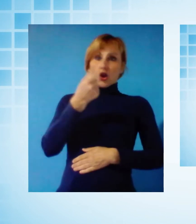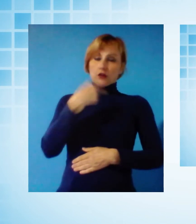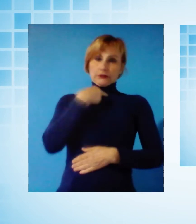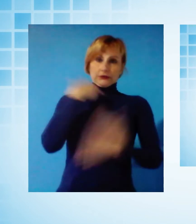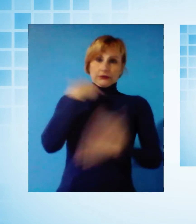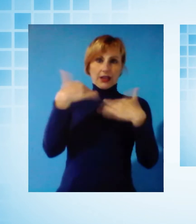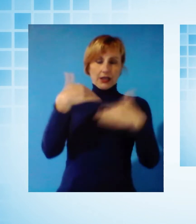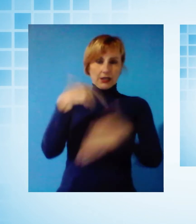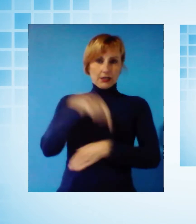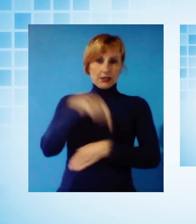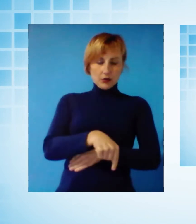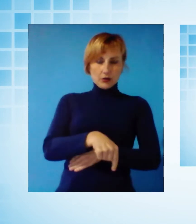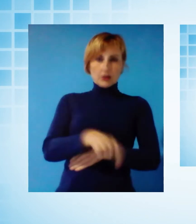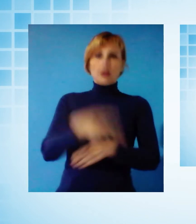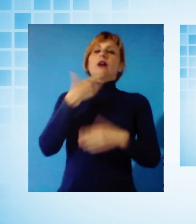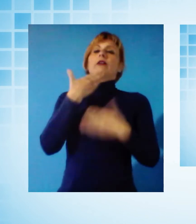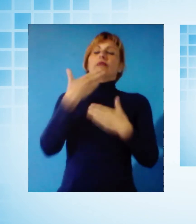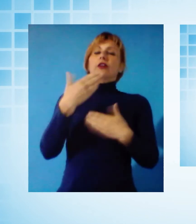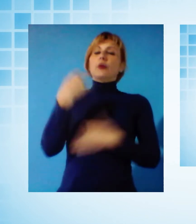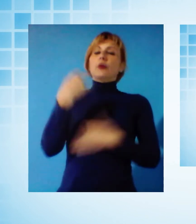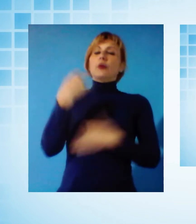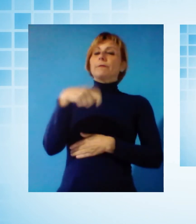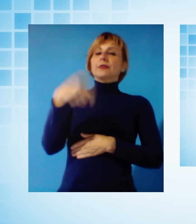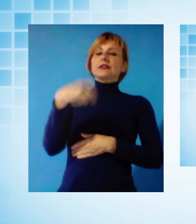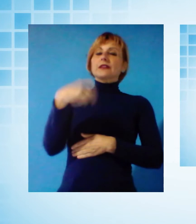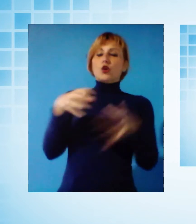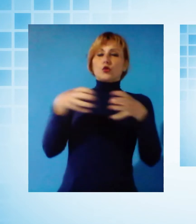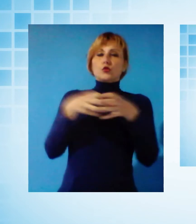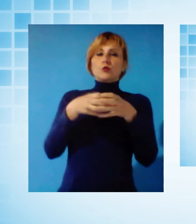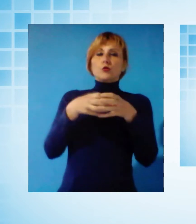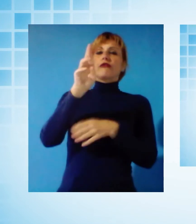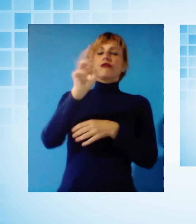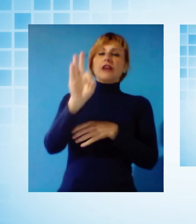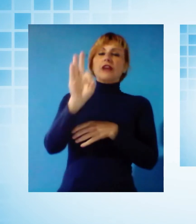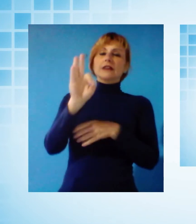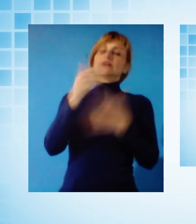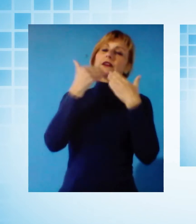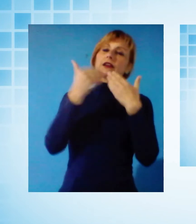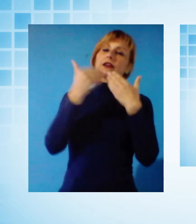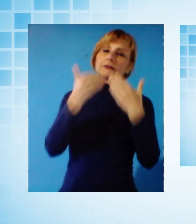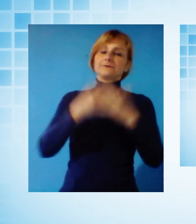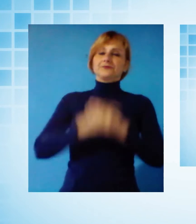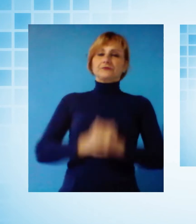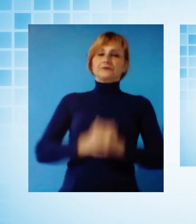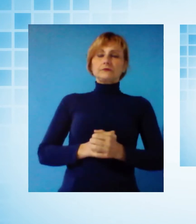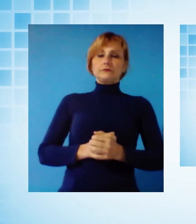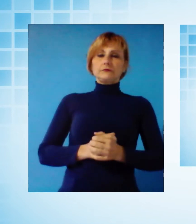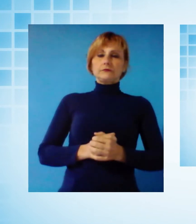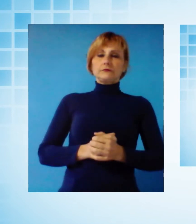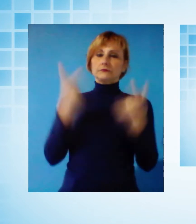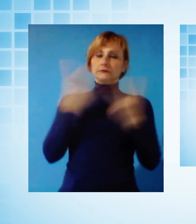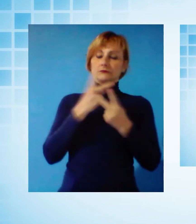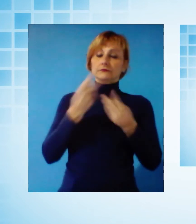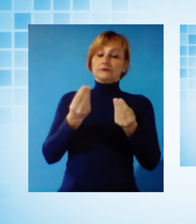soddisfazione e ringraziamenti nelle parole del presidente del gruppo fratres di Ghivizzano. Vorrei approfittare di questo spazio che mi è stato concesso per